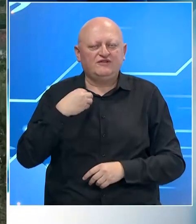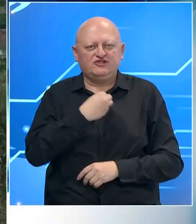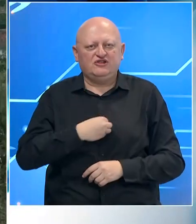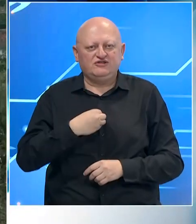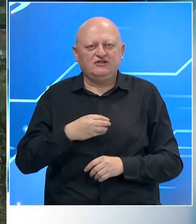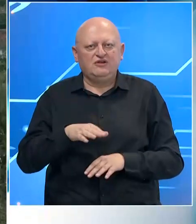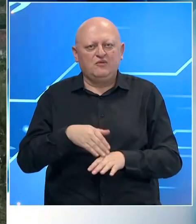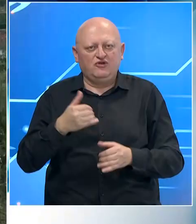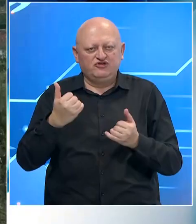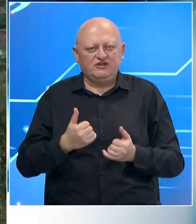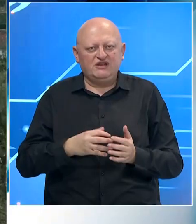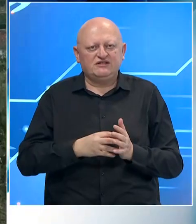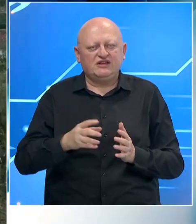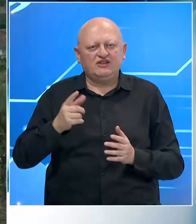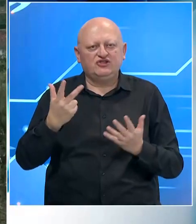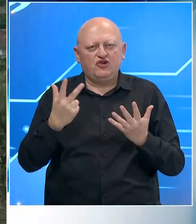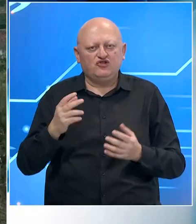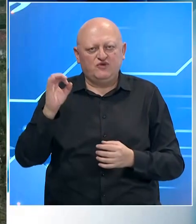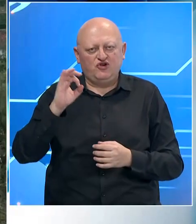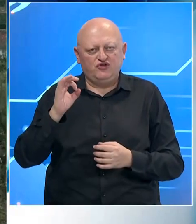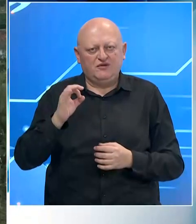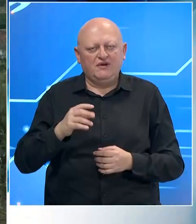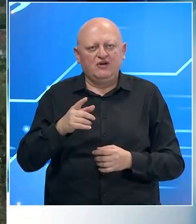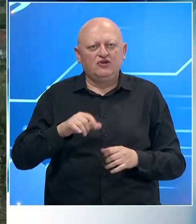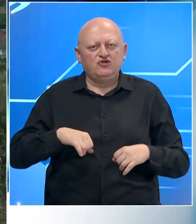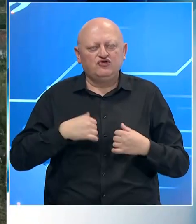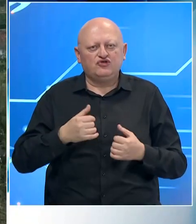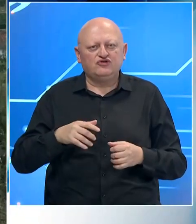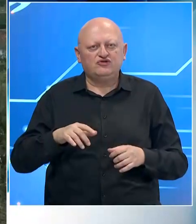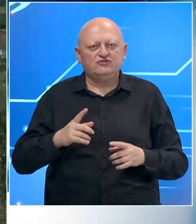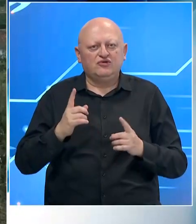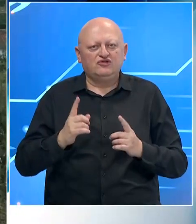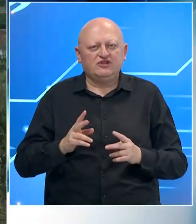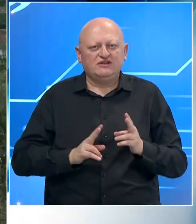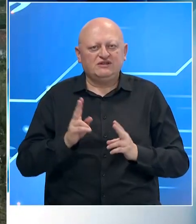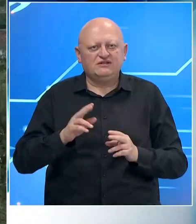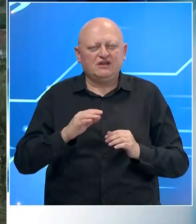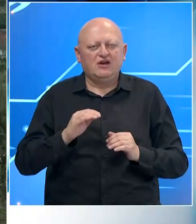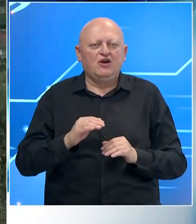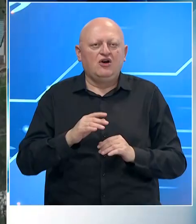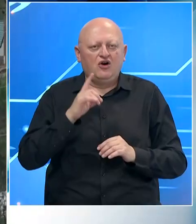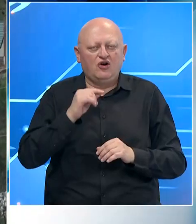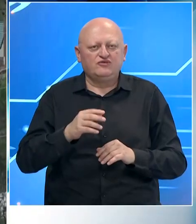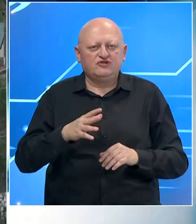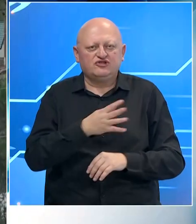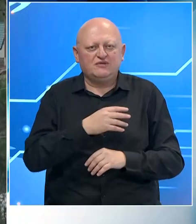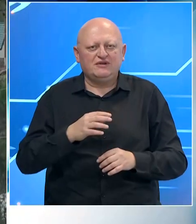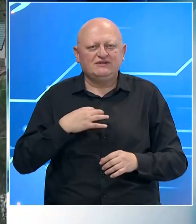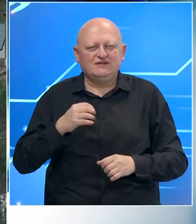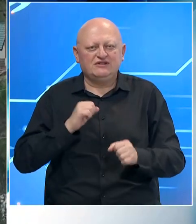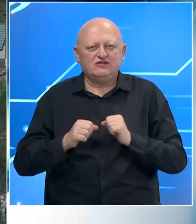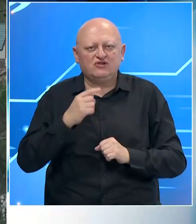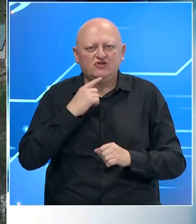trodnevne žalosti. Počinje danas i trajaće do 8. oktobera. Jutro se i u Jablanici održana je sjednica općinskog štaba civilne